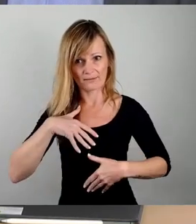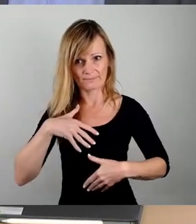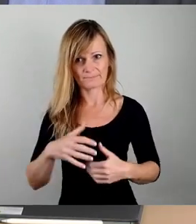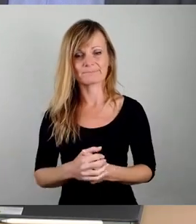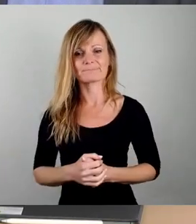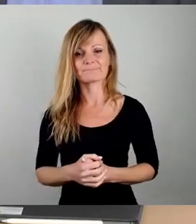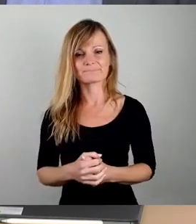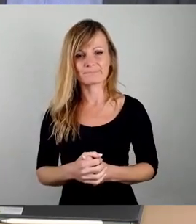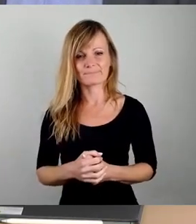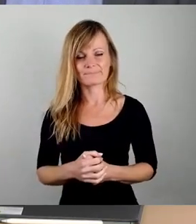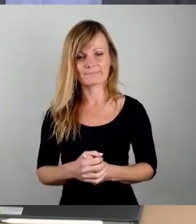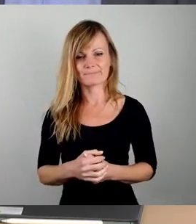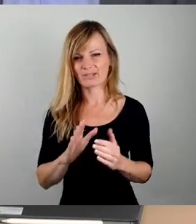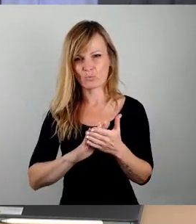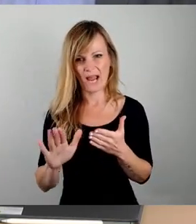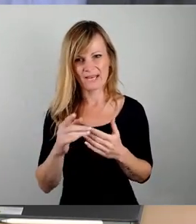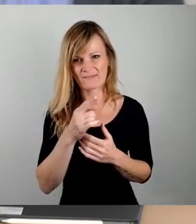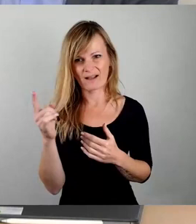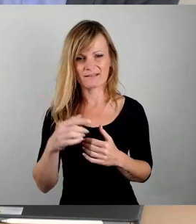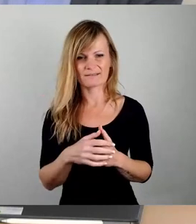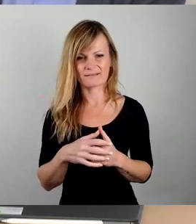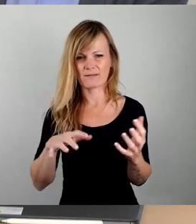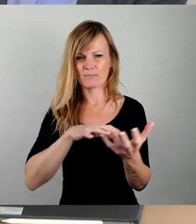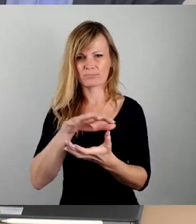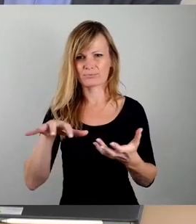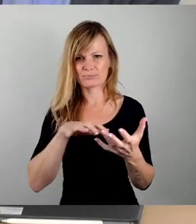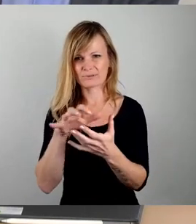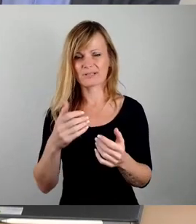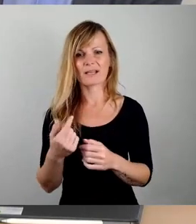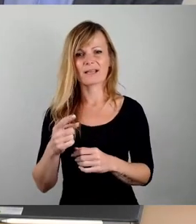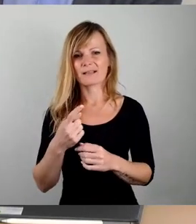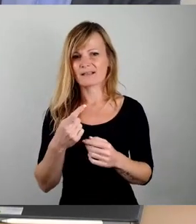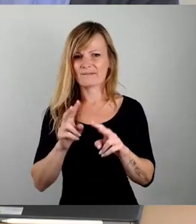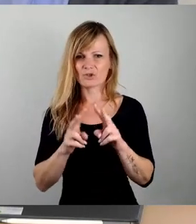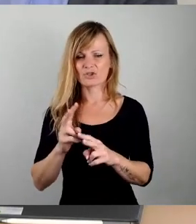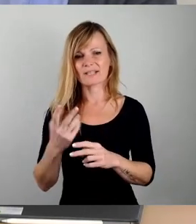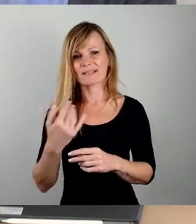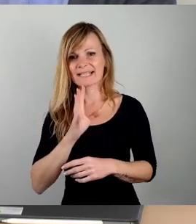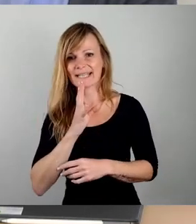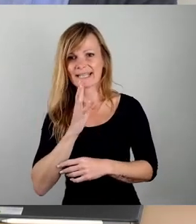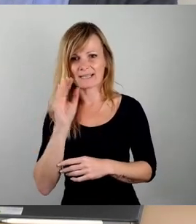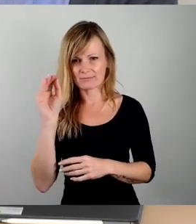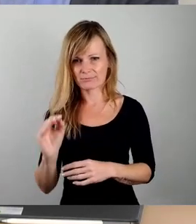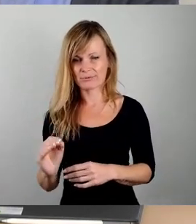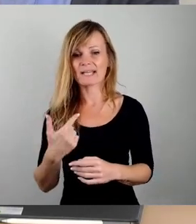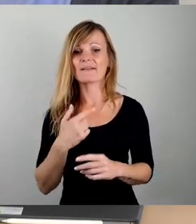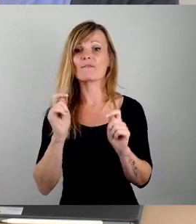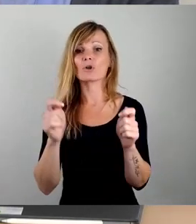Es ist nicht ganz einfach, weil Sie ja bunt durcheinander hier eine Menge von Anträgen haben. Also ich würde Ihnen vorschlagen, dass ich zunächst